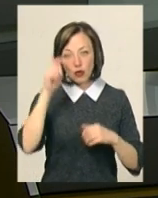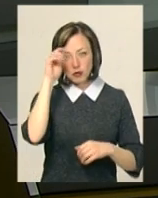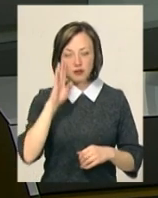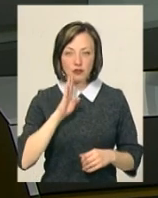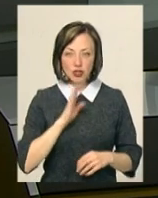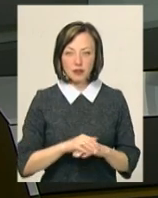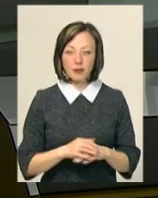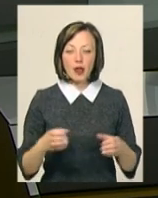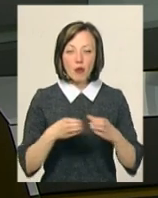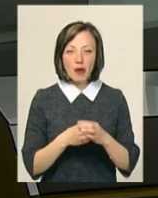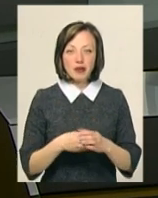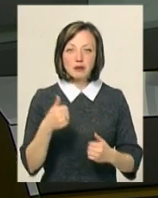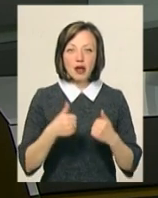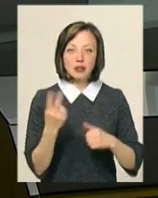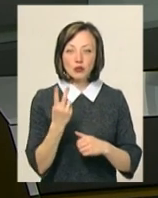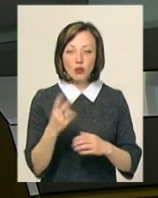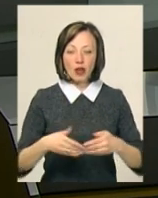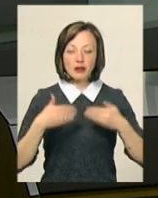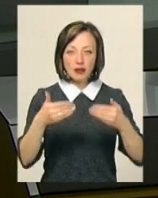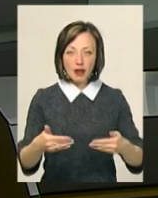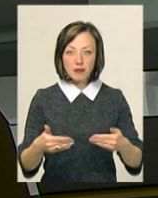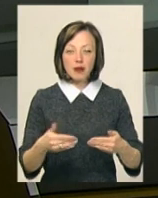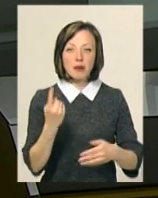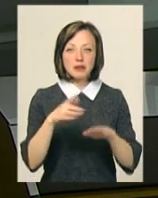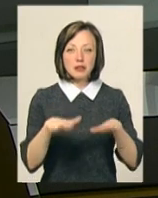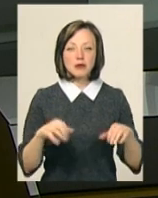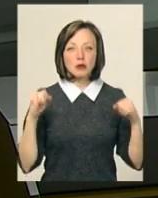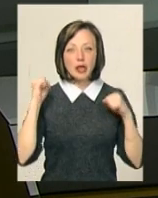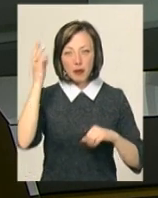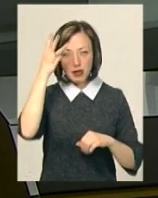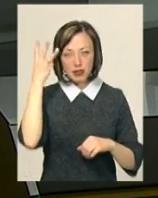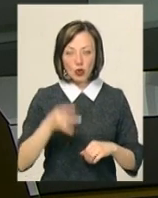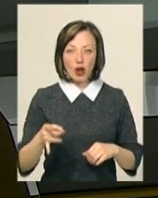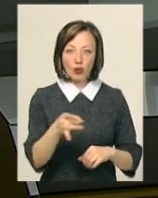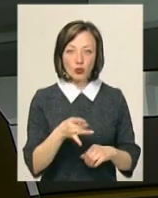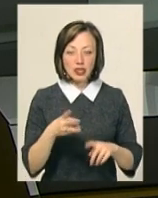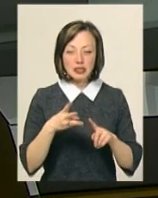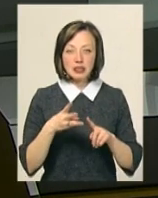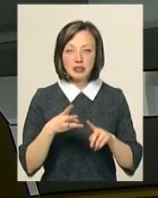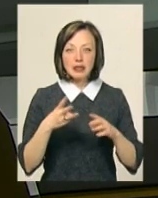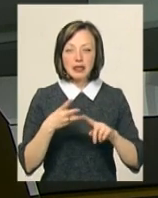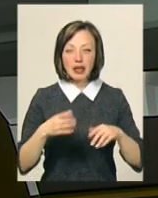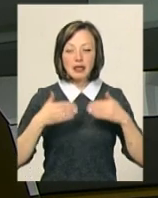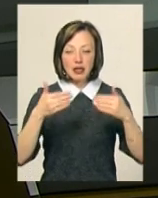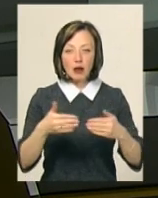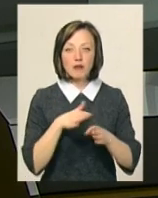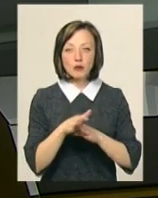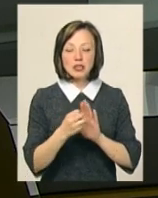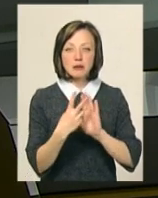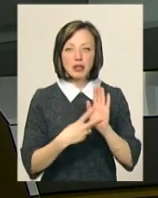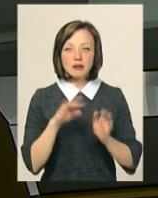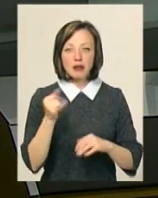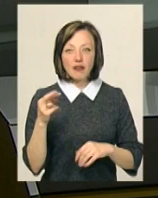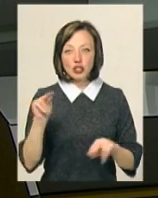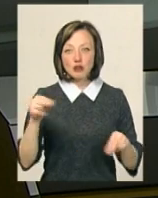дівчат. У командній першості на другому етапі найспритнішими стали спортсмени Хмельницького району. Третій етап змагань відбудеться 17 травня